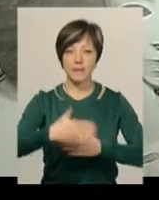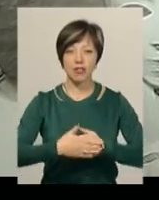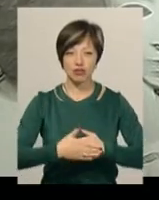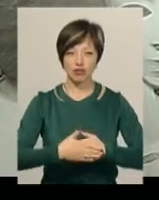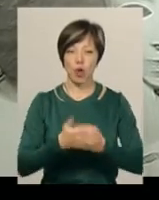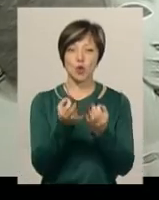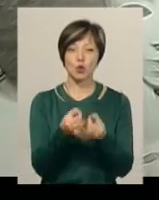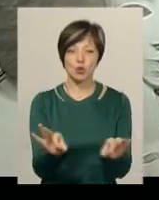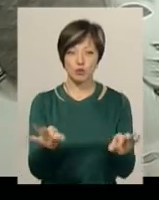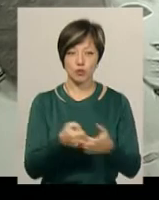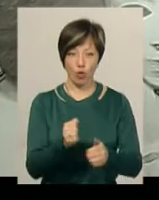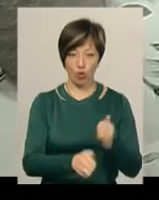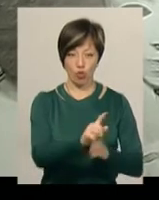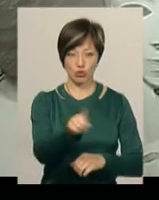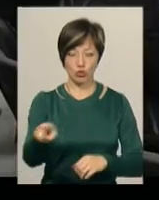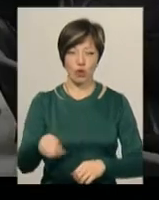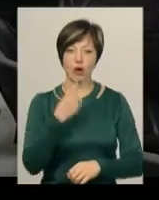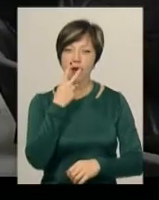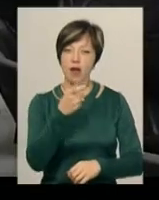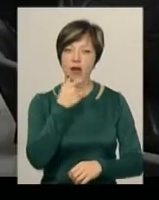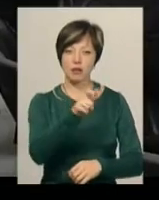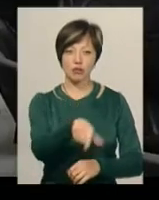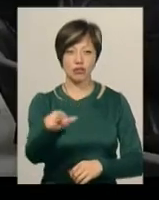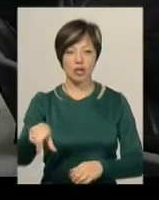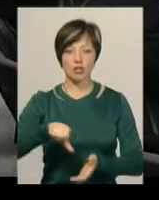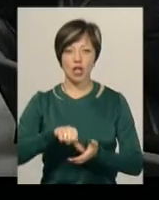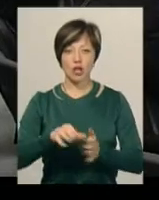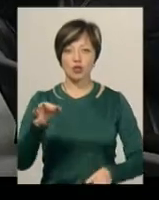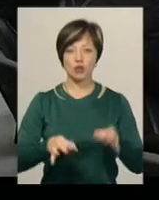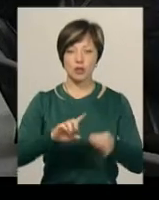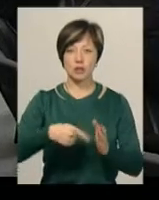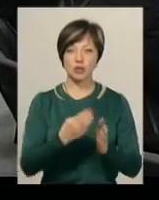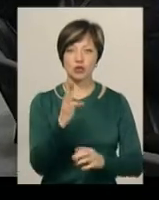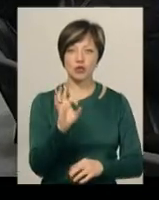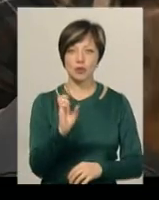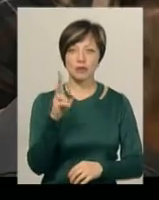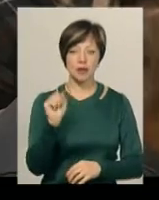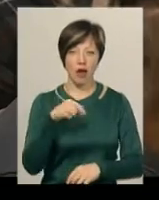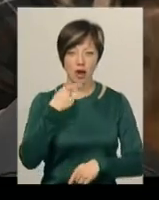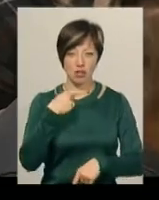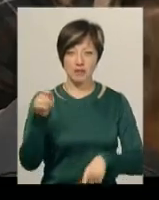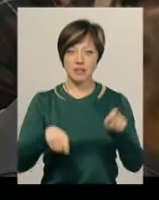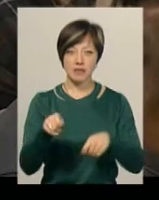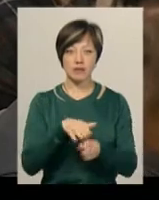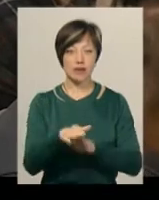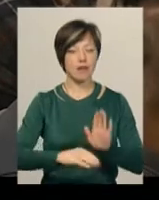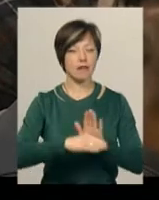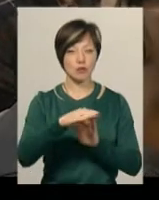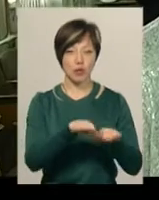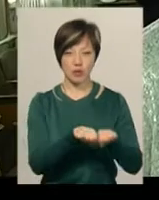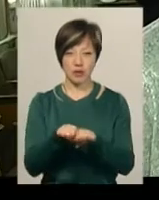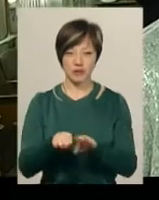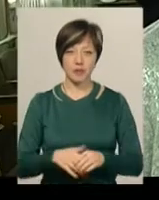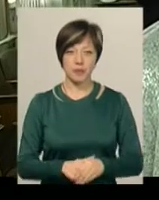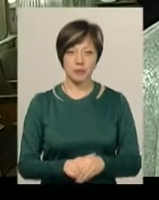доступнішим до кожного глядача. Член журі з міста Шостка Світлана Розломова каже, фестиваль відбувся на високому рівні.